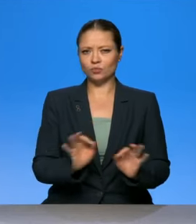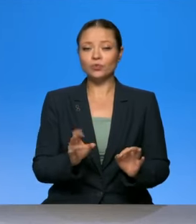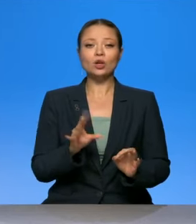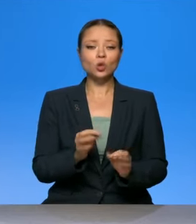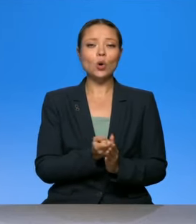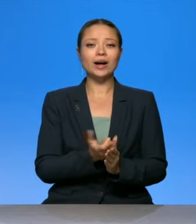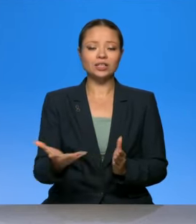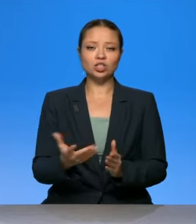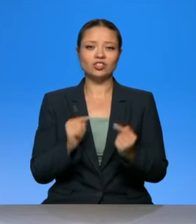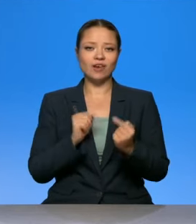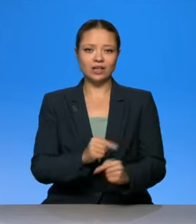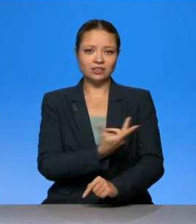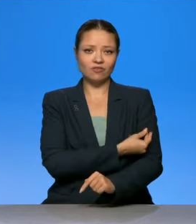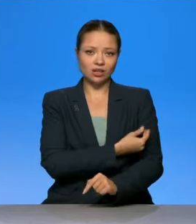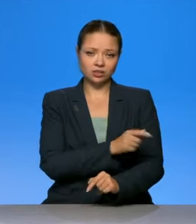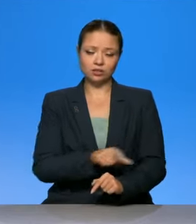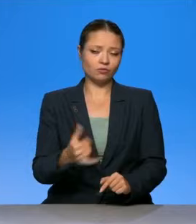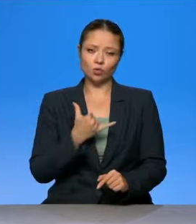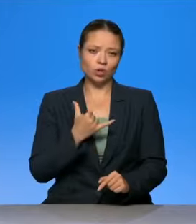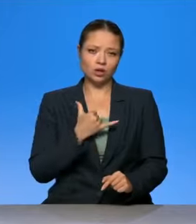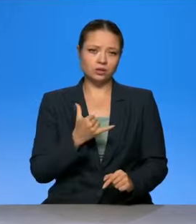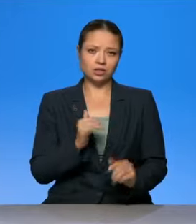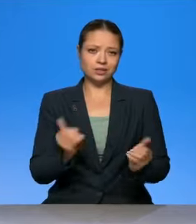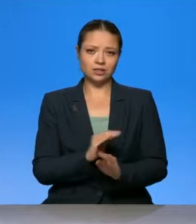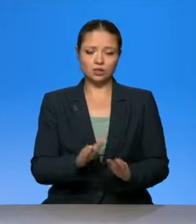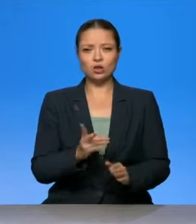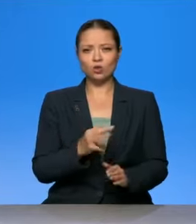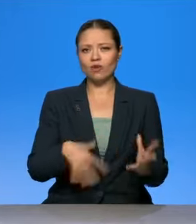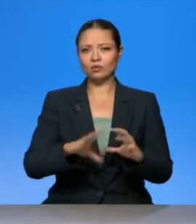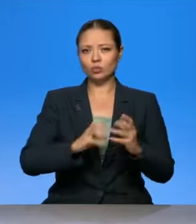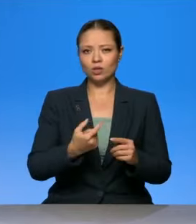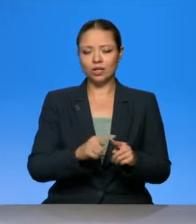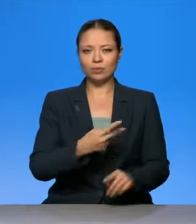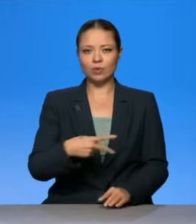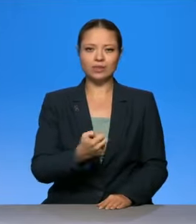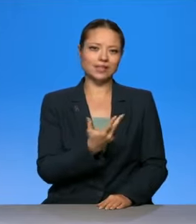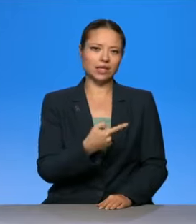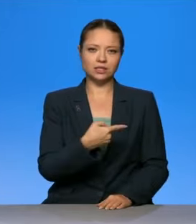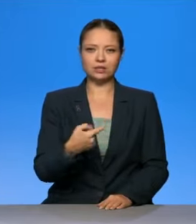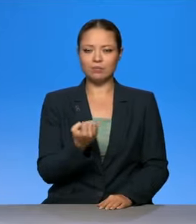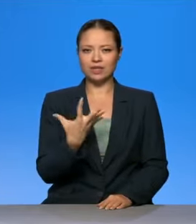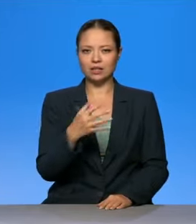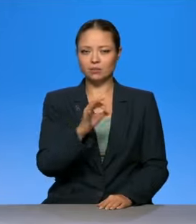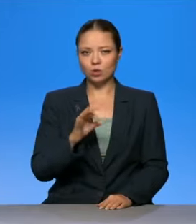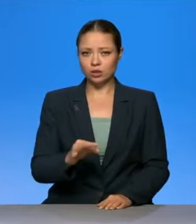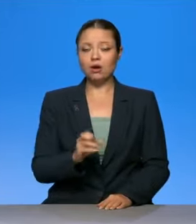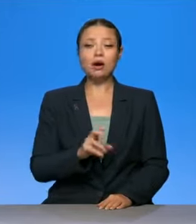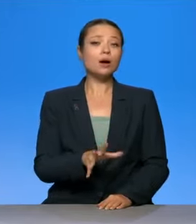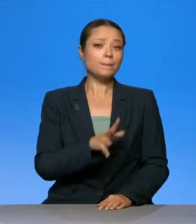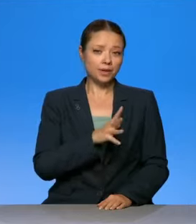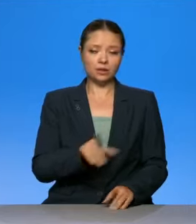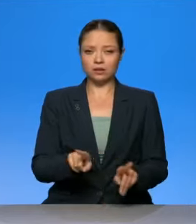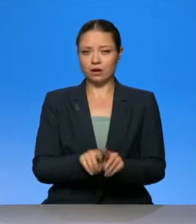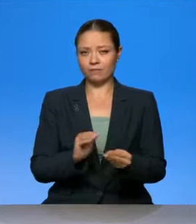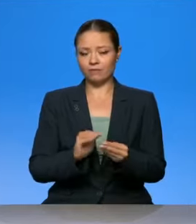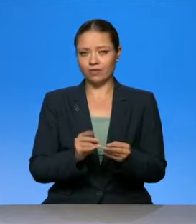никак не сократилось. Но их приблизительно во всем мире, примерно так, 13-15%, где-то у нас их такое же количество. Как было, так и осталось. Ни туда, ни